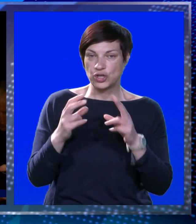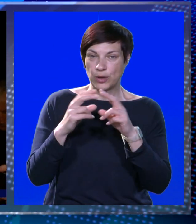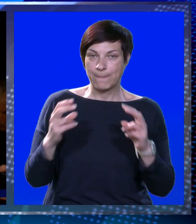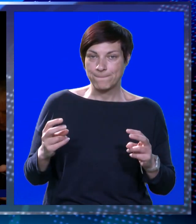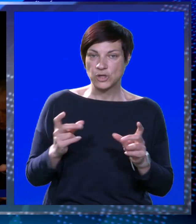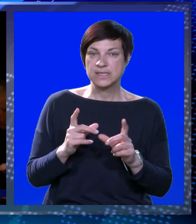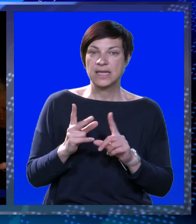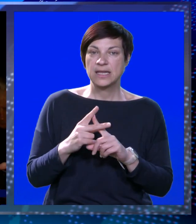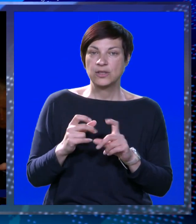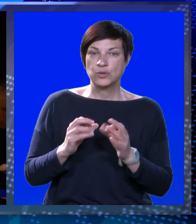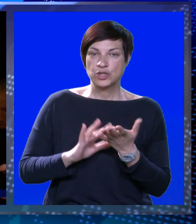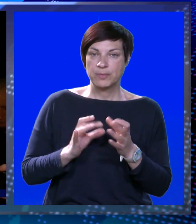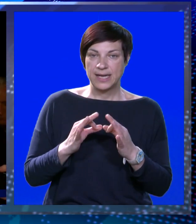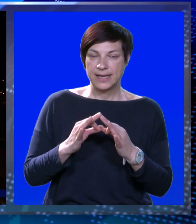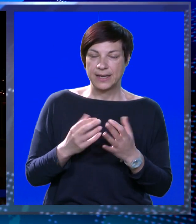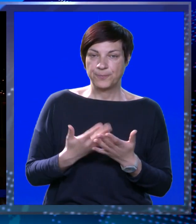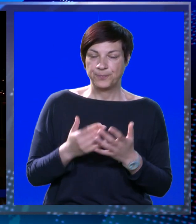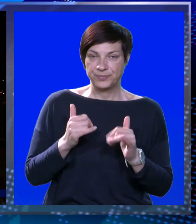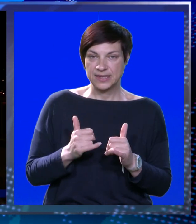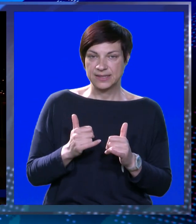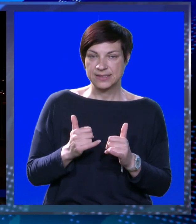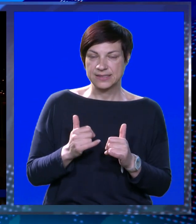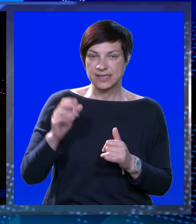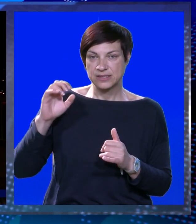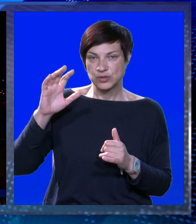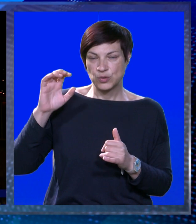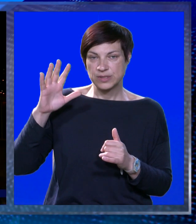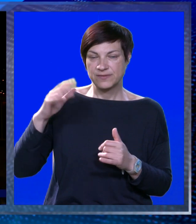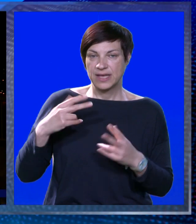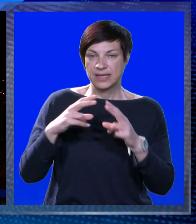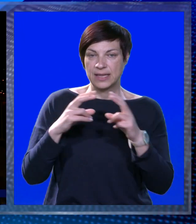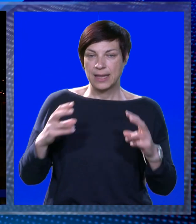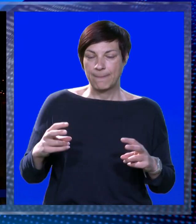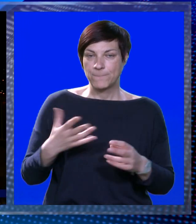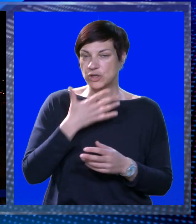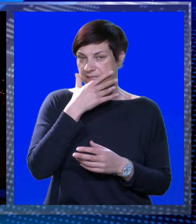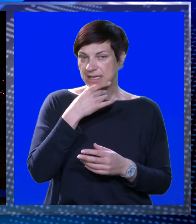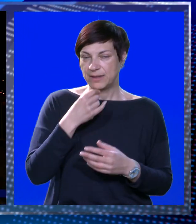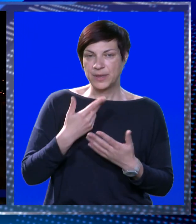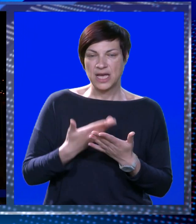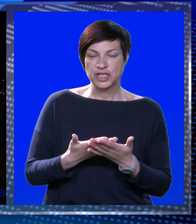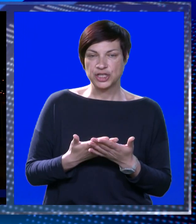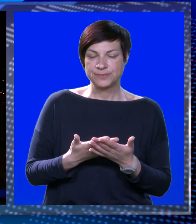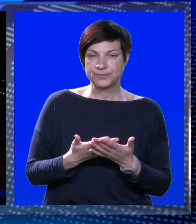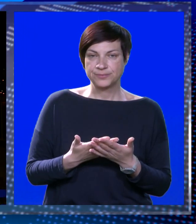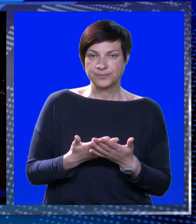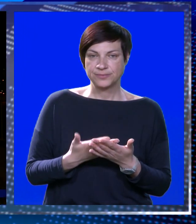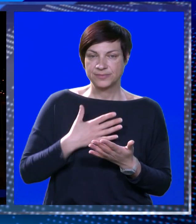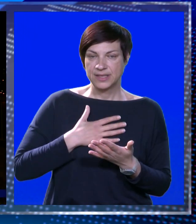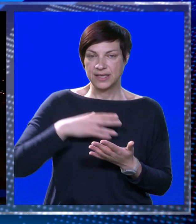vizuri mosta dr. Franja Tuđmana. Evo sad su osvjetljile ovaj most na ovako fini način i